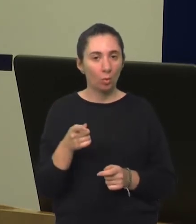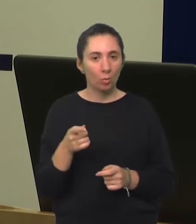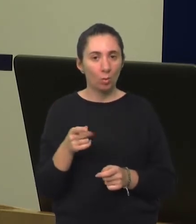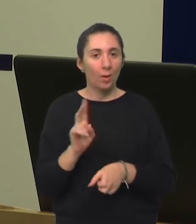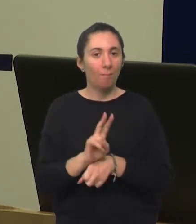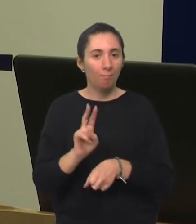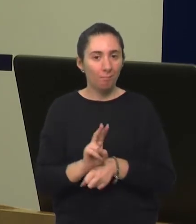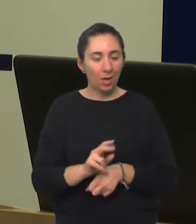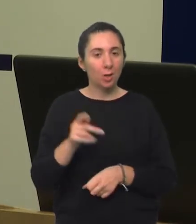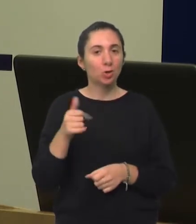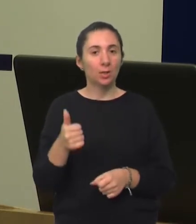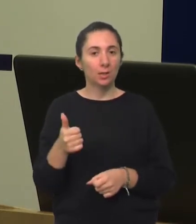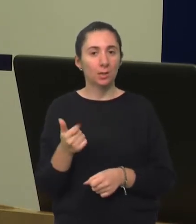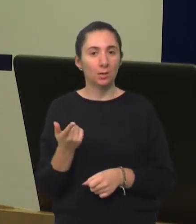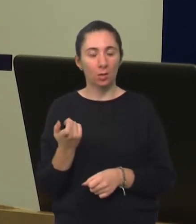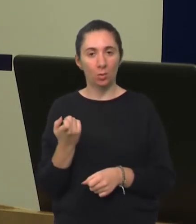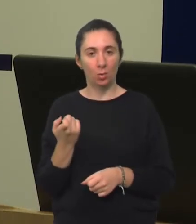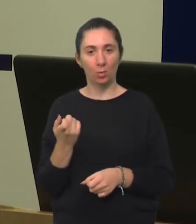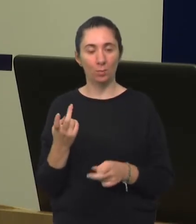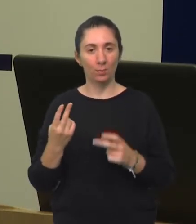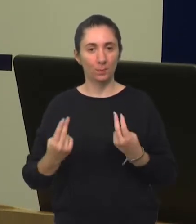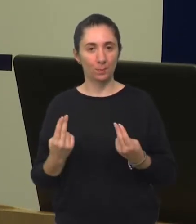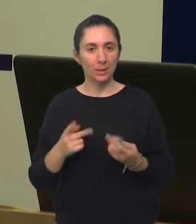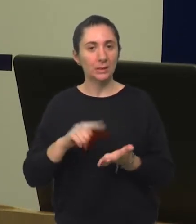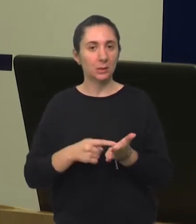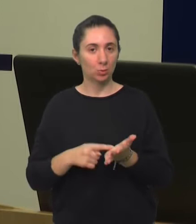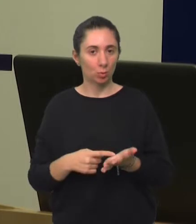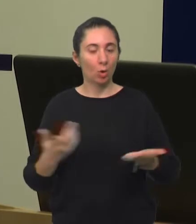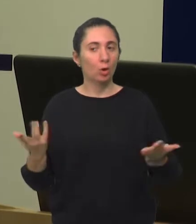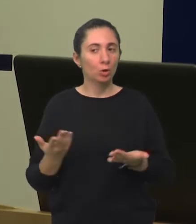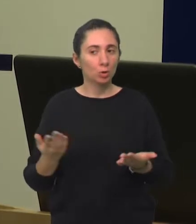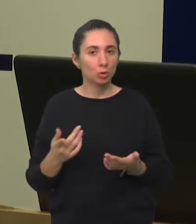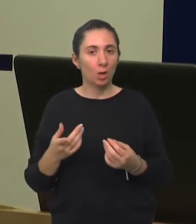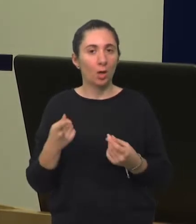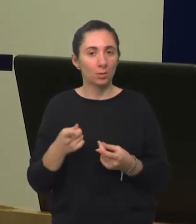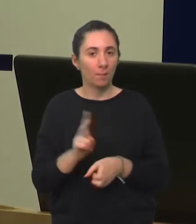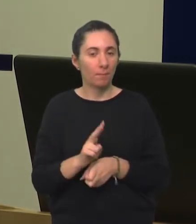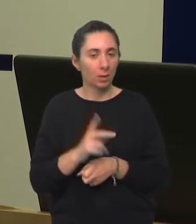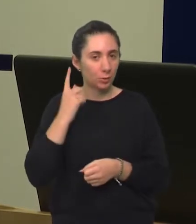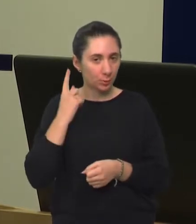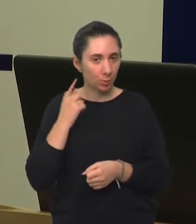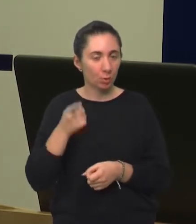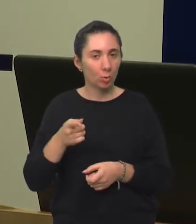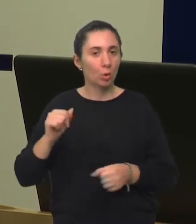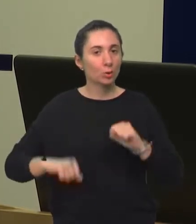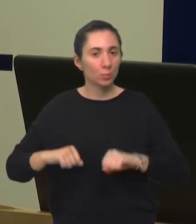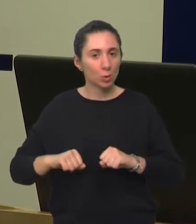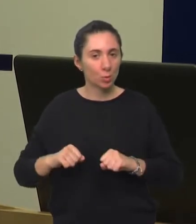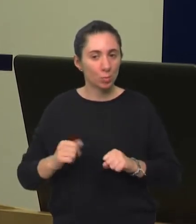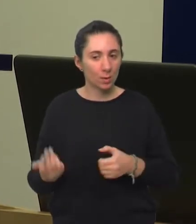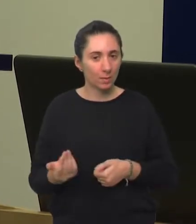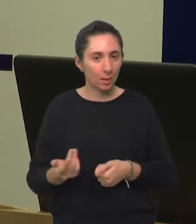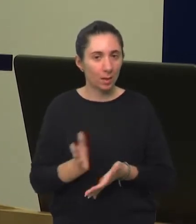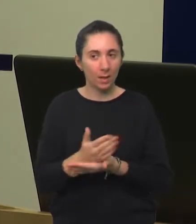združena pažnja je jedna od najbitnijih točaka. Što zapravo združena pažnja je? Zružena pažnja je sposobnost djeteta da